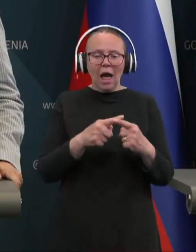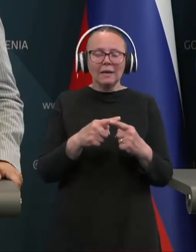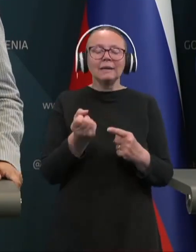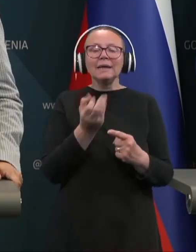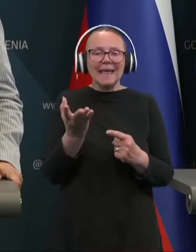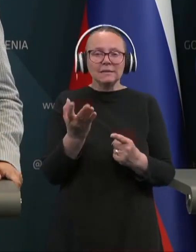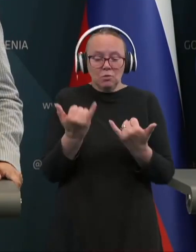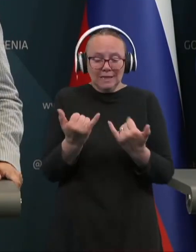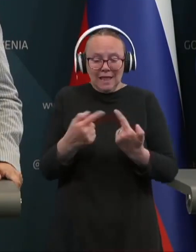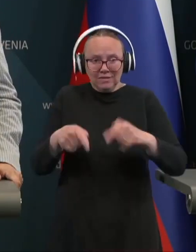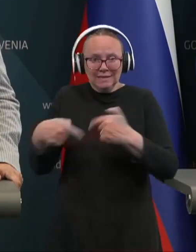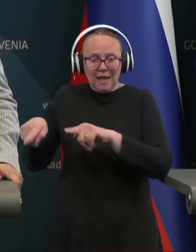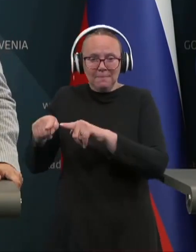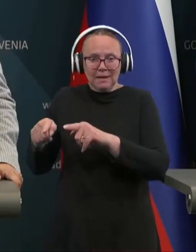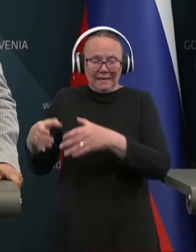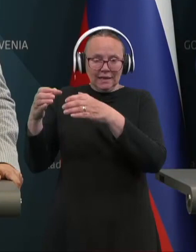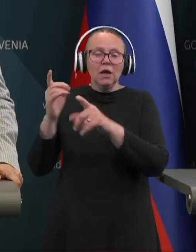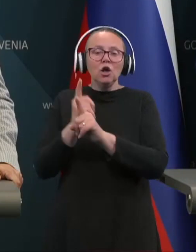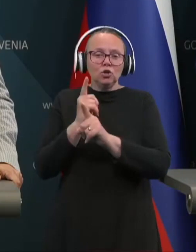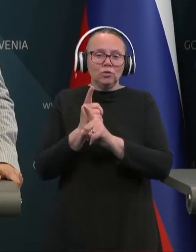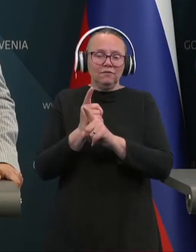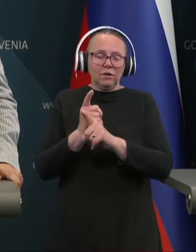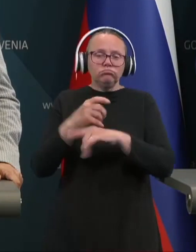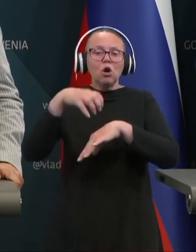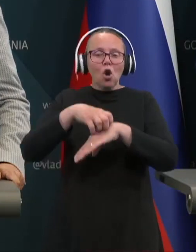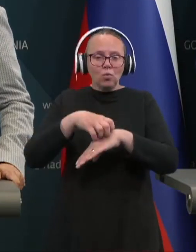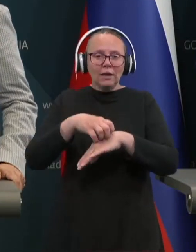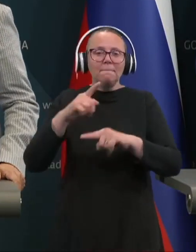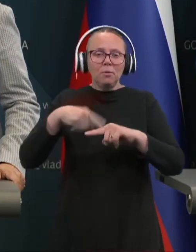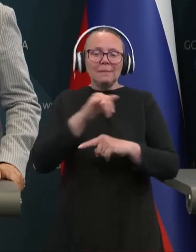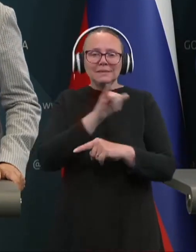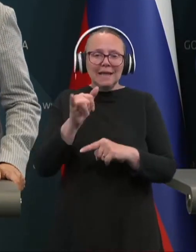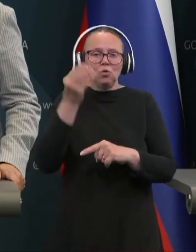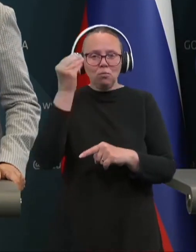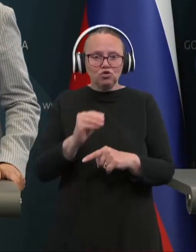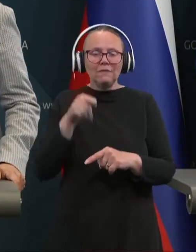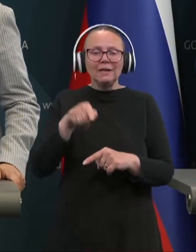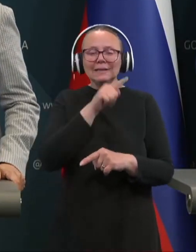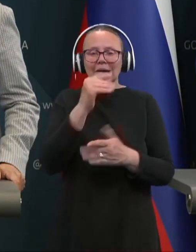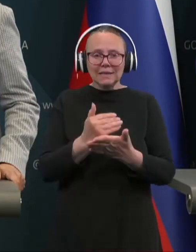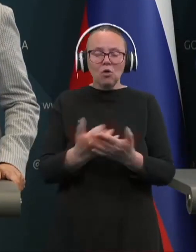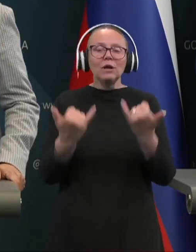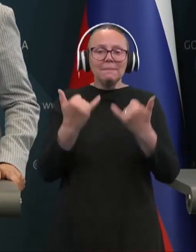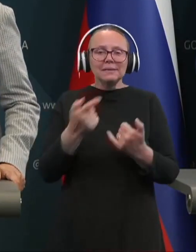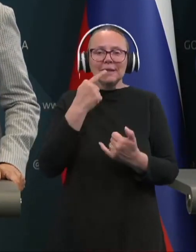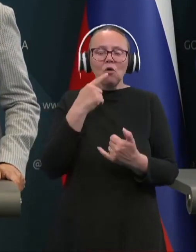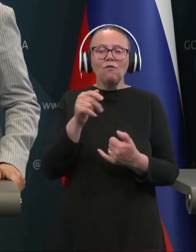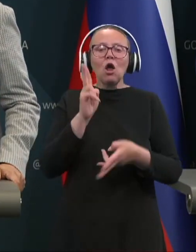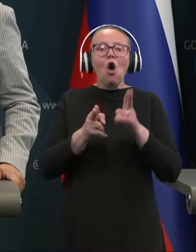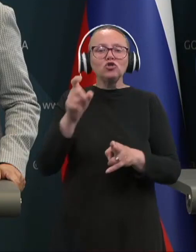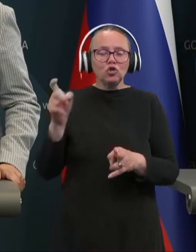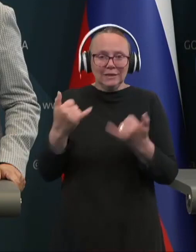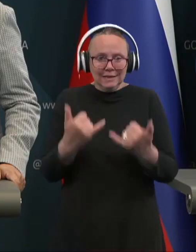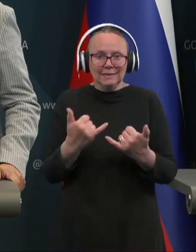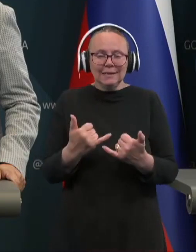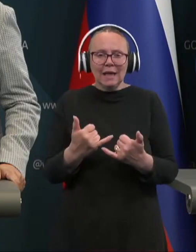krovnih, v to tudi zleti upoštevalo. Ta zakon, ki pa govori zdaj o sodnikih, torej samo pa